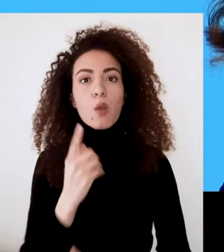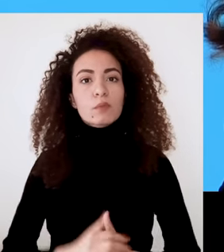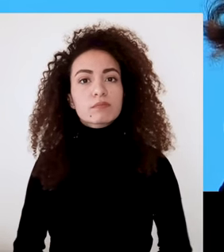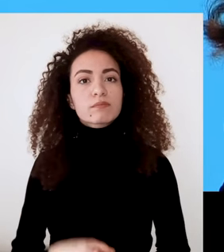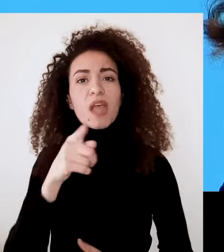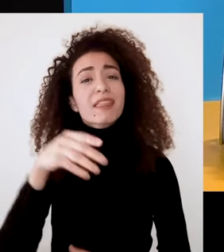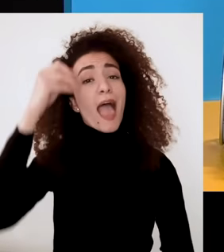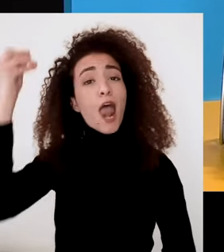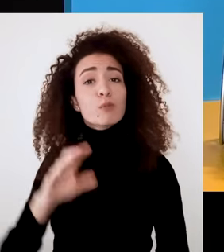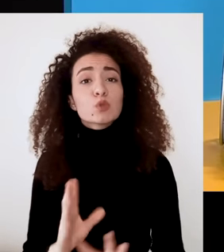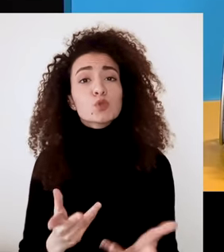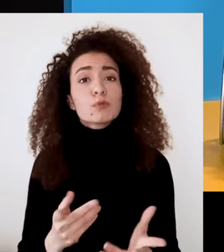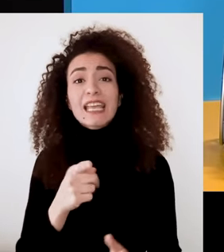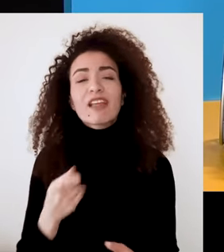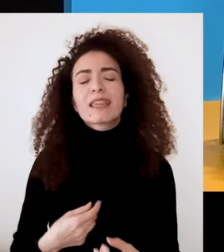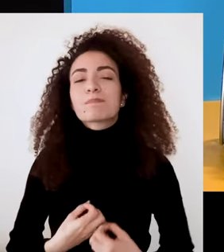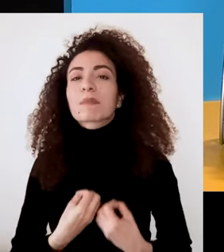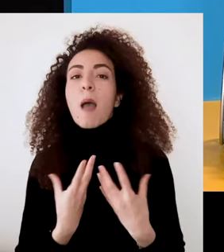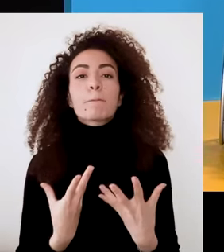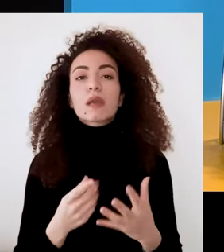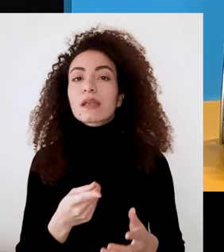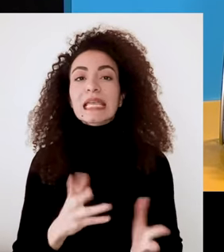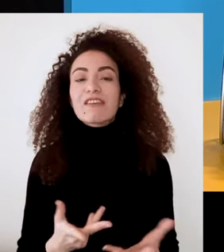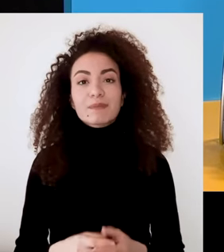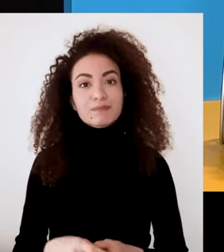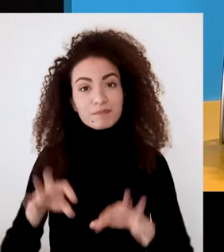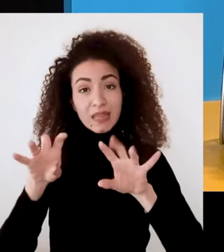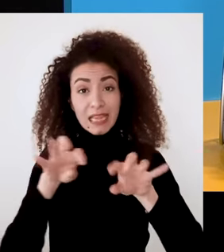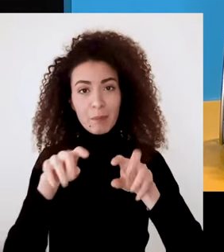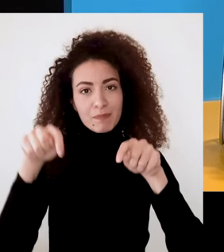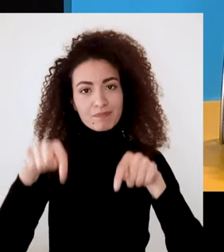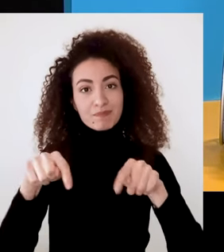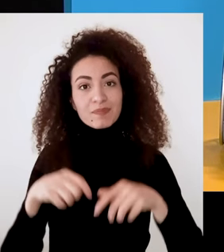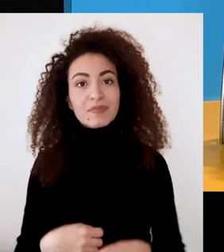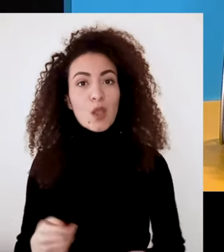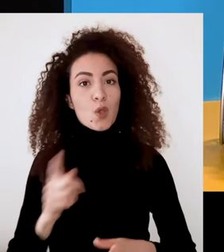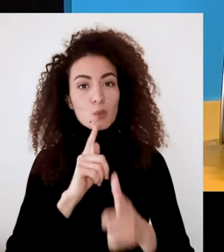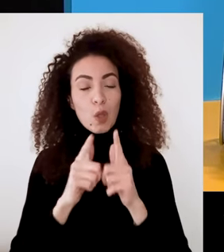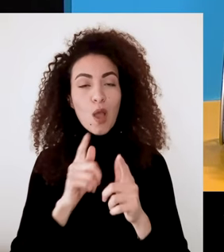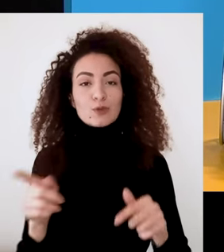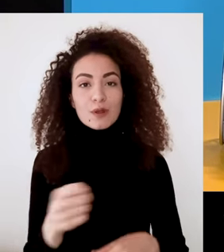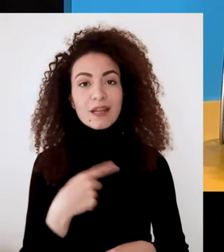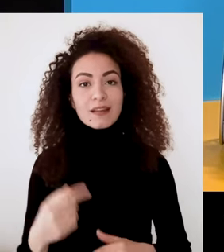باستخدام أربع أصابع فقط وانتي شو حلمك؟ كيف بتعبري عنه؟ شاركينا بالتعليقات